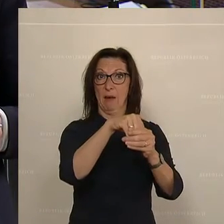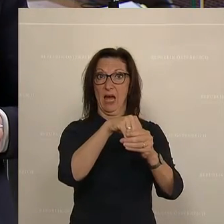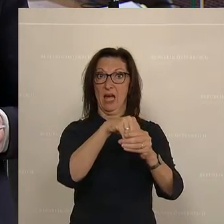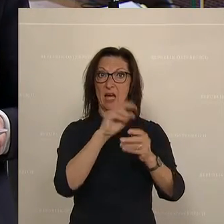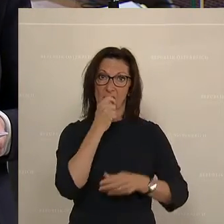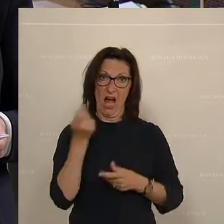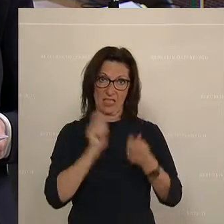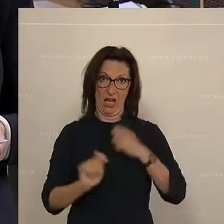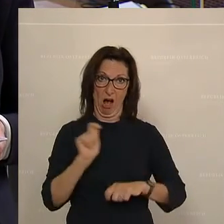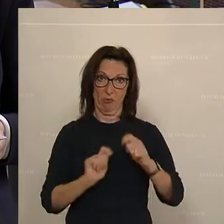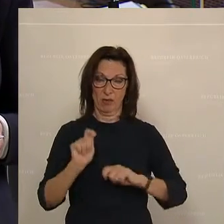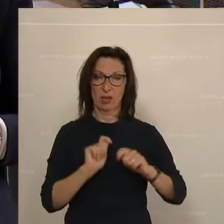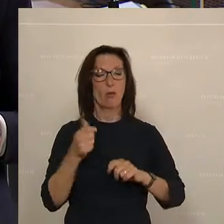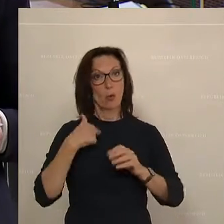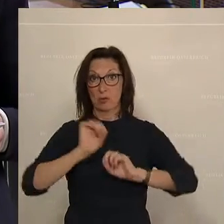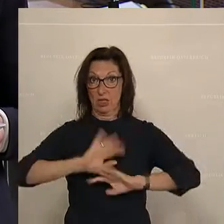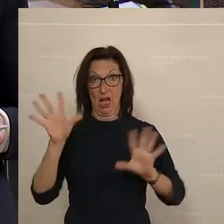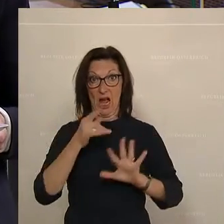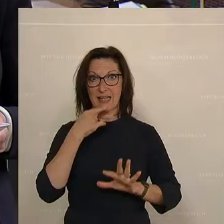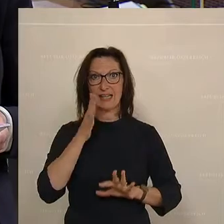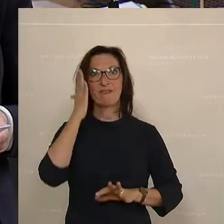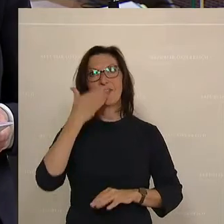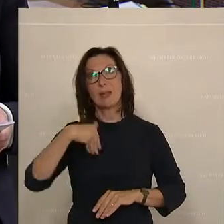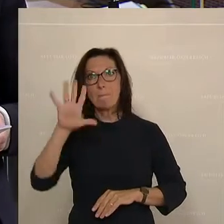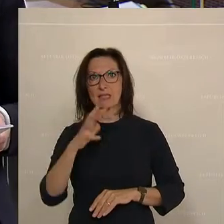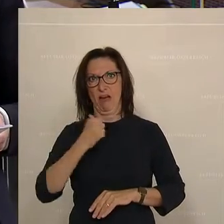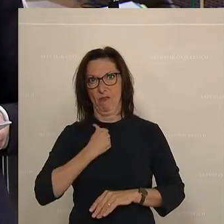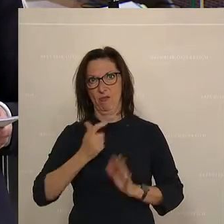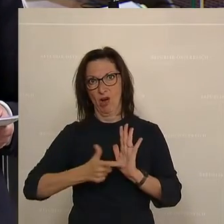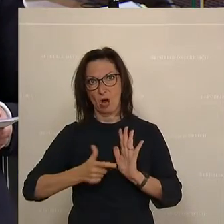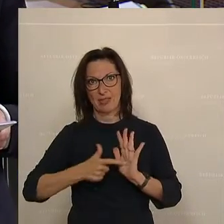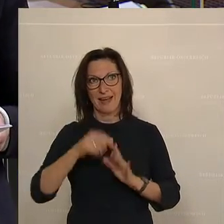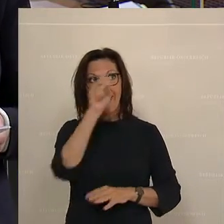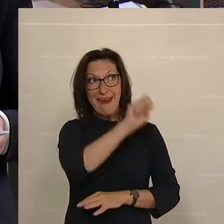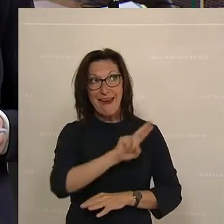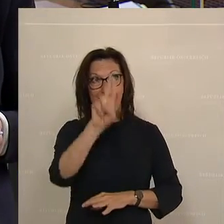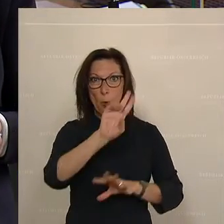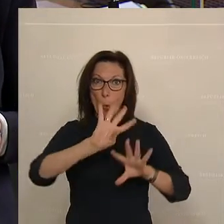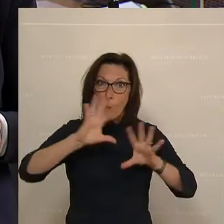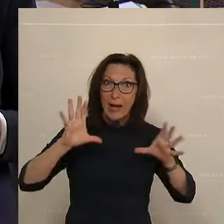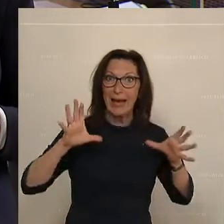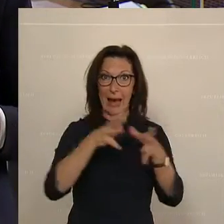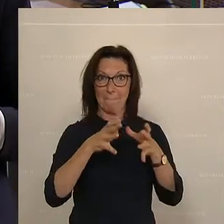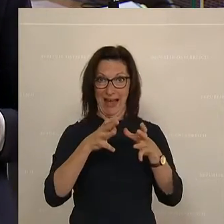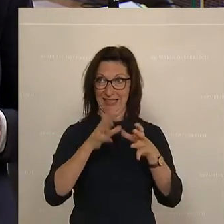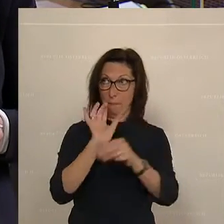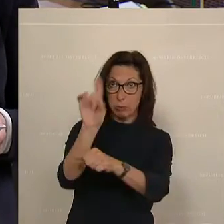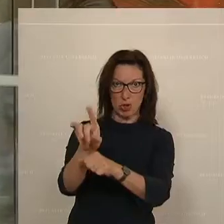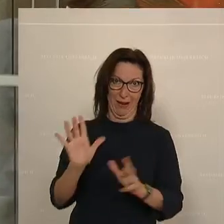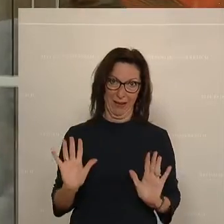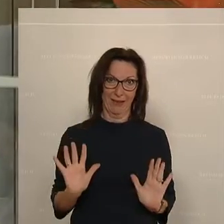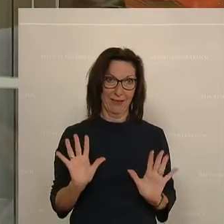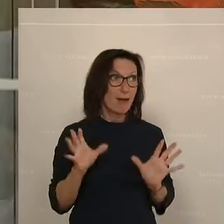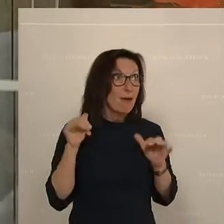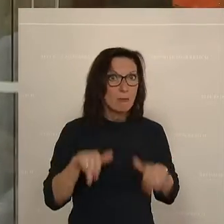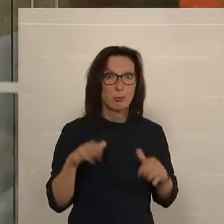ganz klar, wir werden am erfolgreichsten sein, wenn es eine gemeinsame europäische Vorgehensweise gibt und wir zusammenhalten. Weil